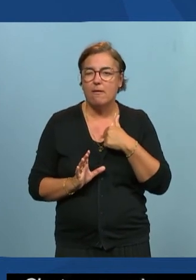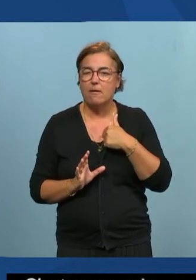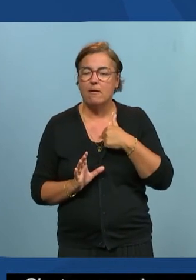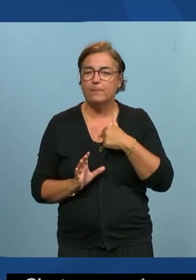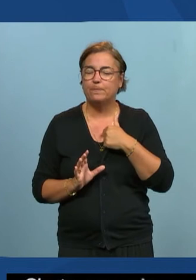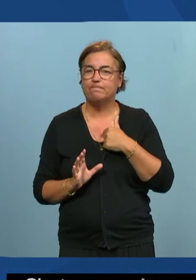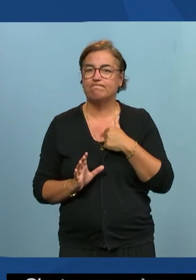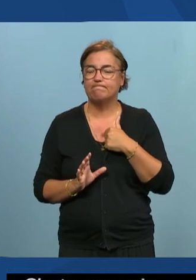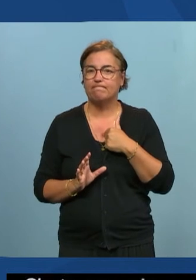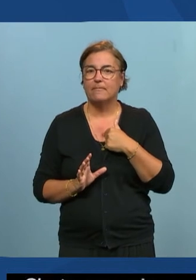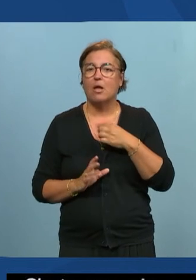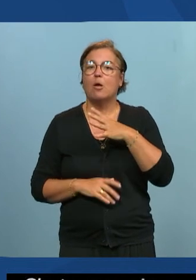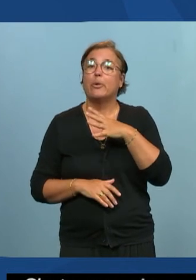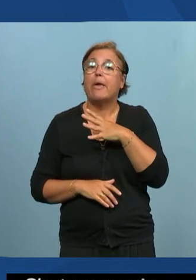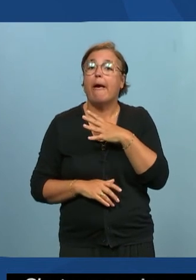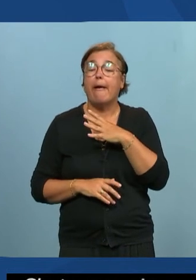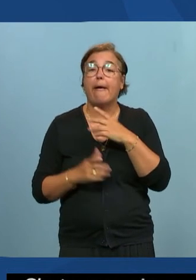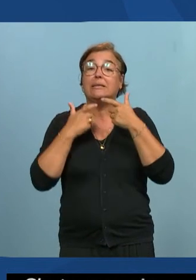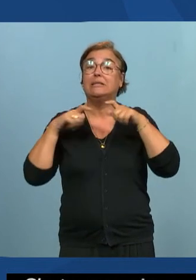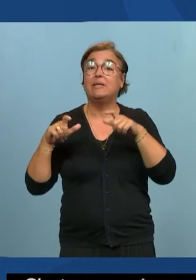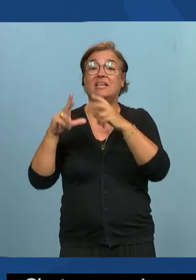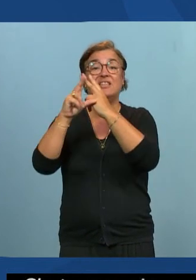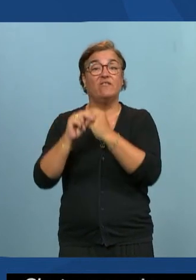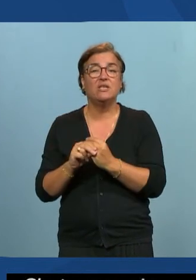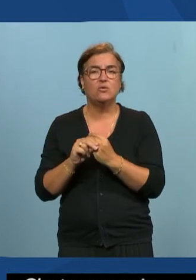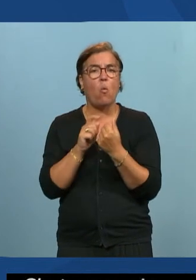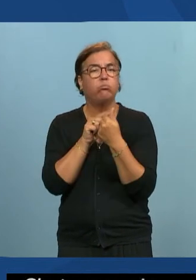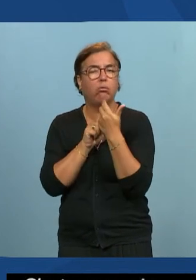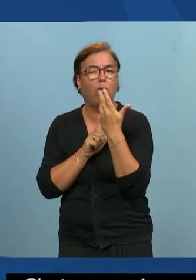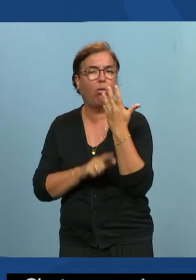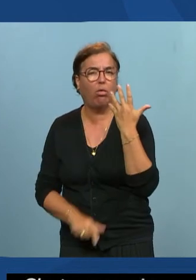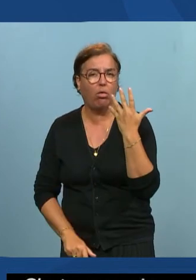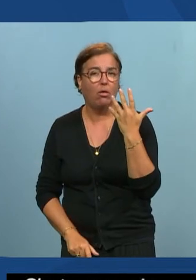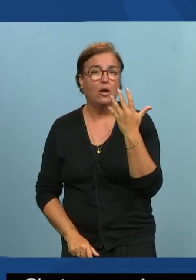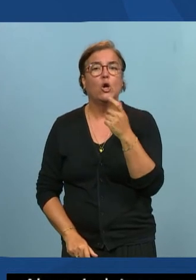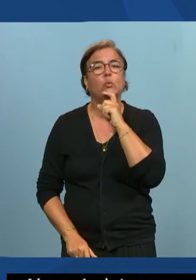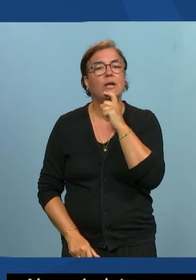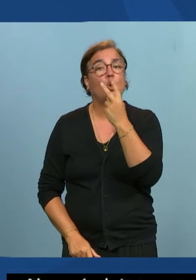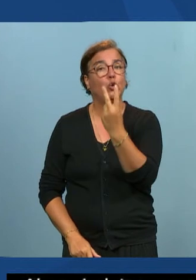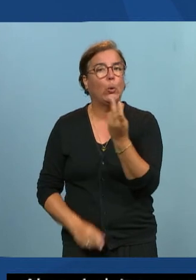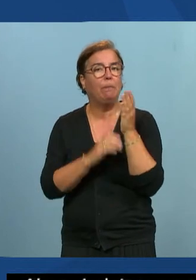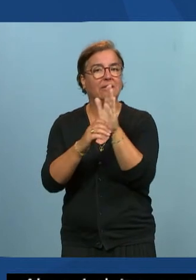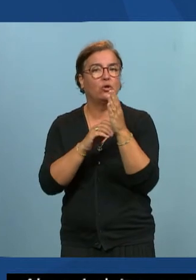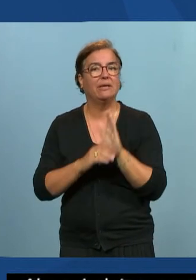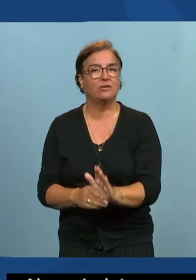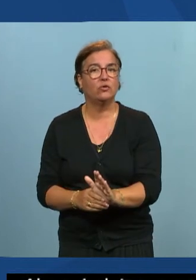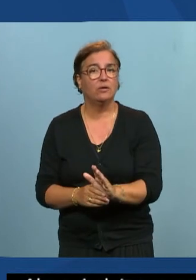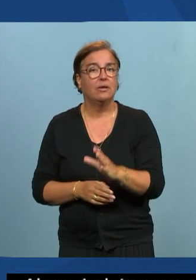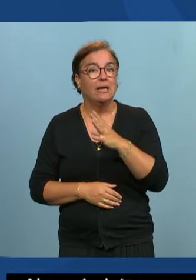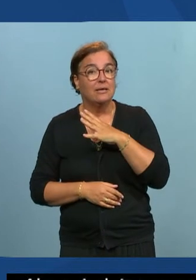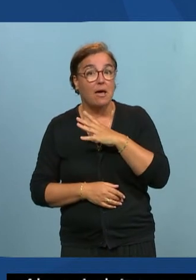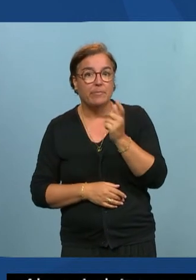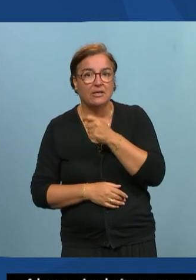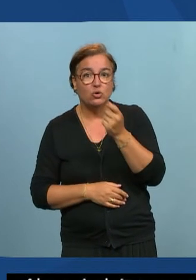il y a beaucoup de définitions de l'accessibilité alors moi ce qui me plaît bien il y a eu deux définitions tout à l'heure il la définition de la qualité c'est répondre aux exigences des